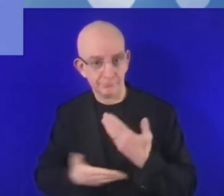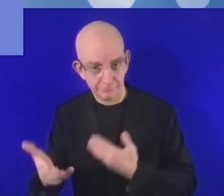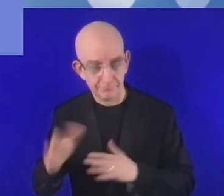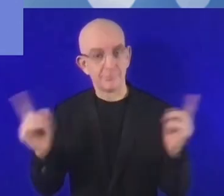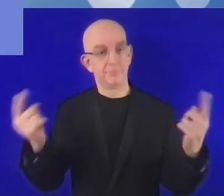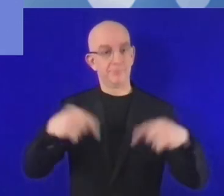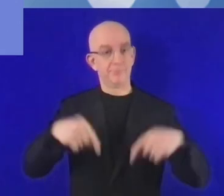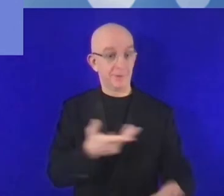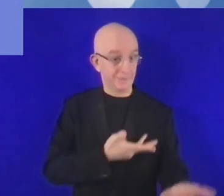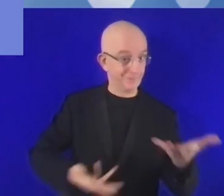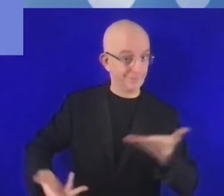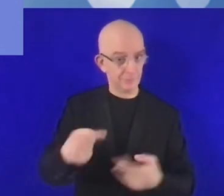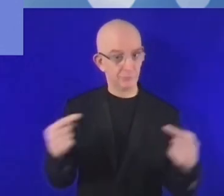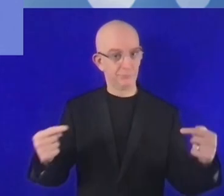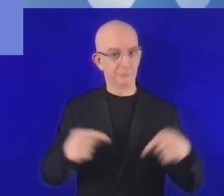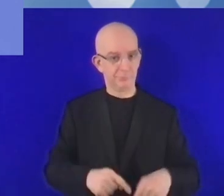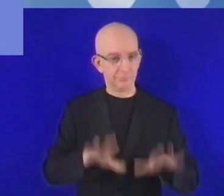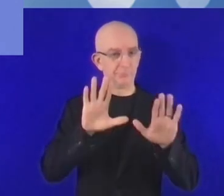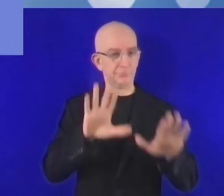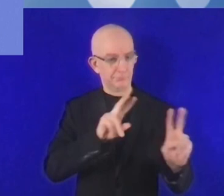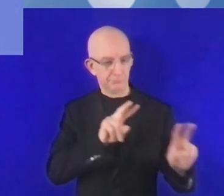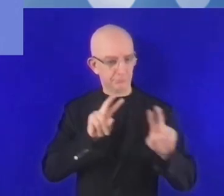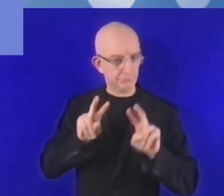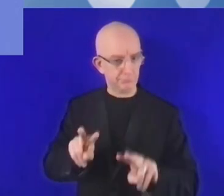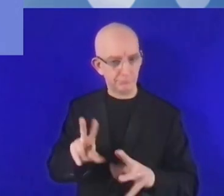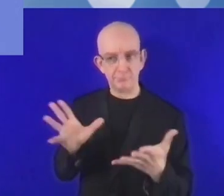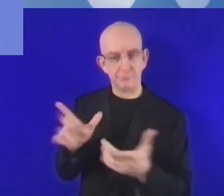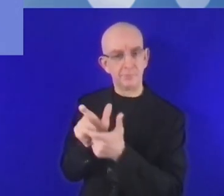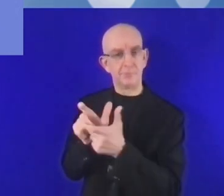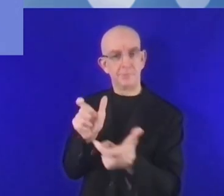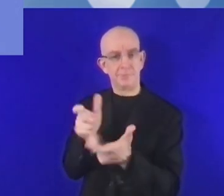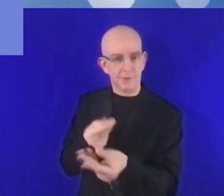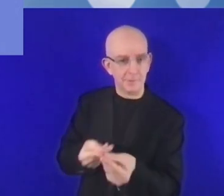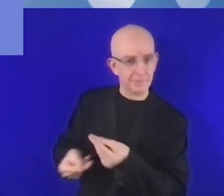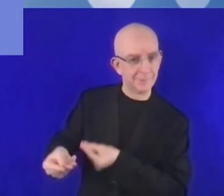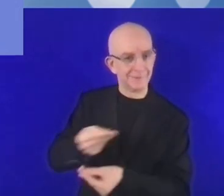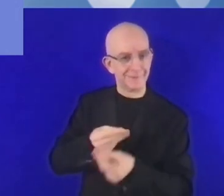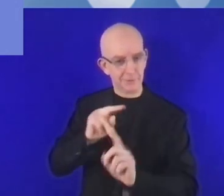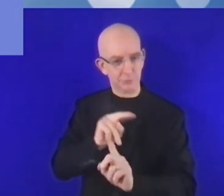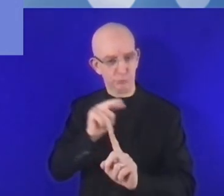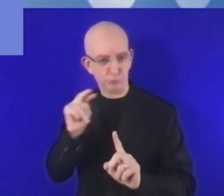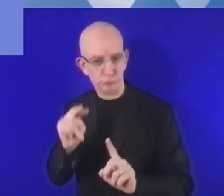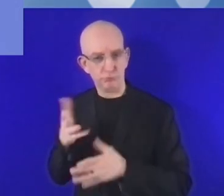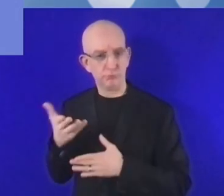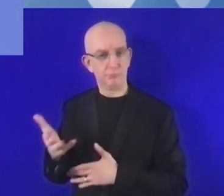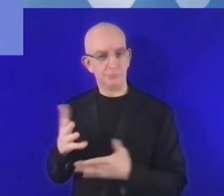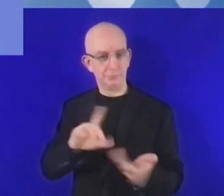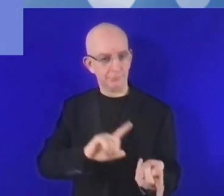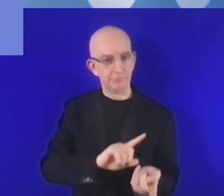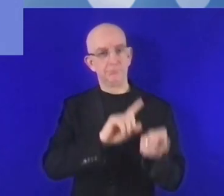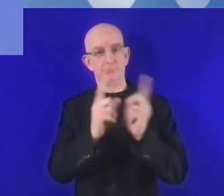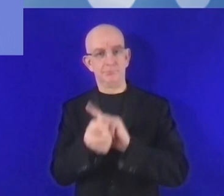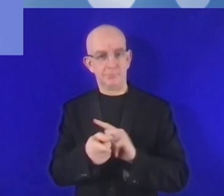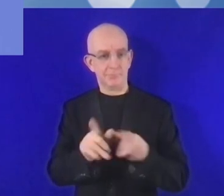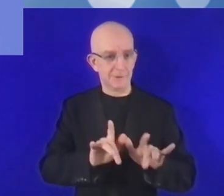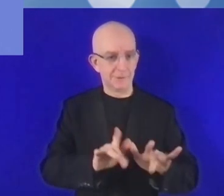لنرى ما هي في مجال الأعمال والشركات